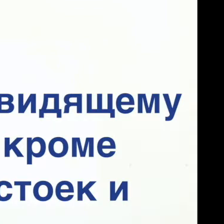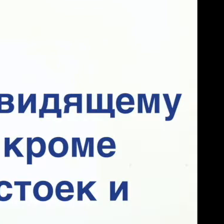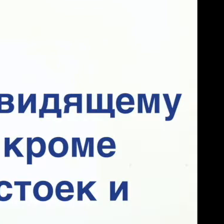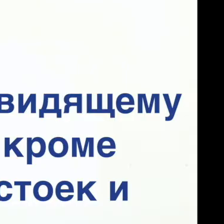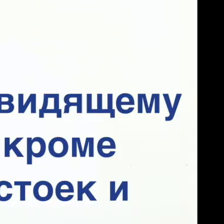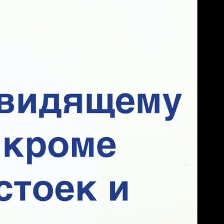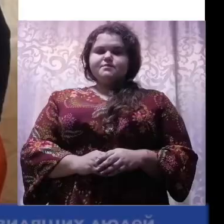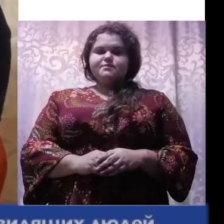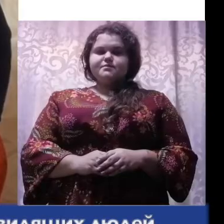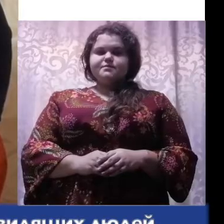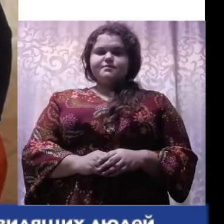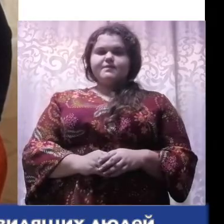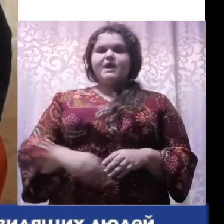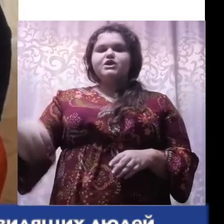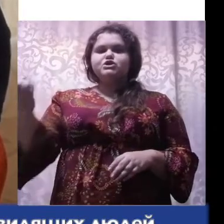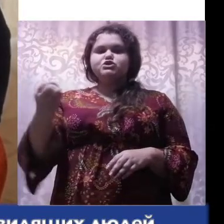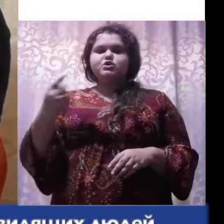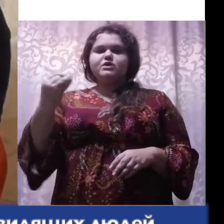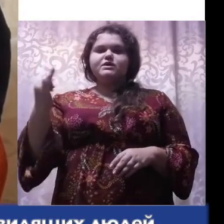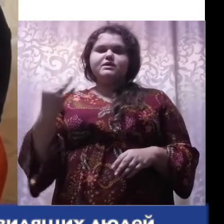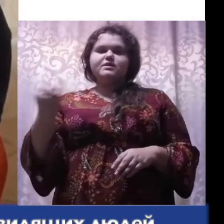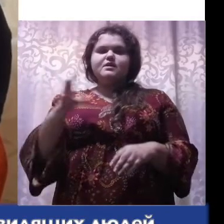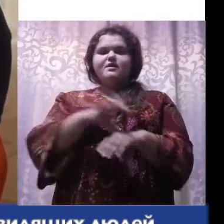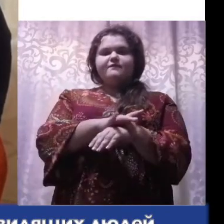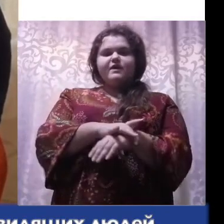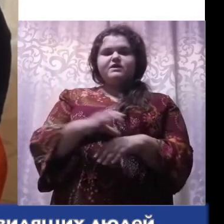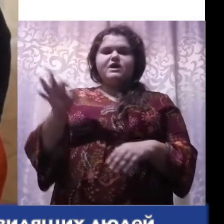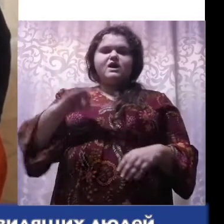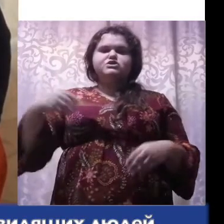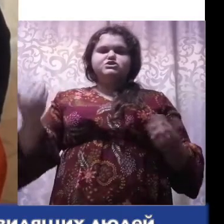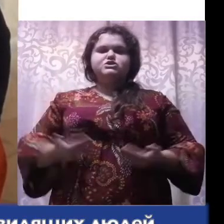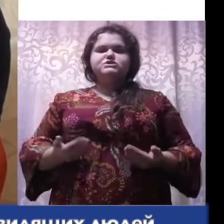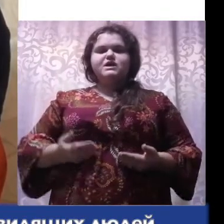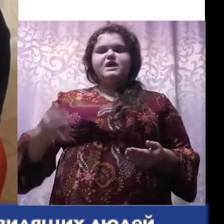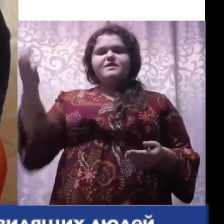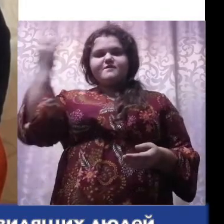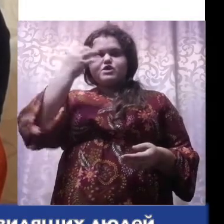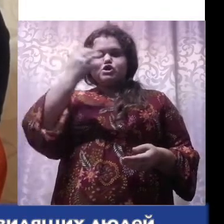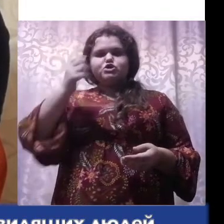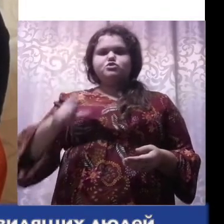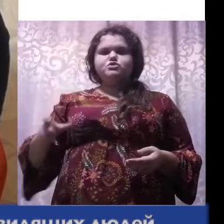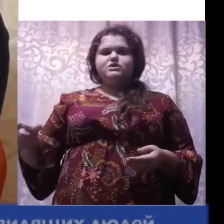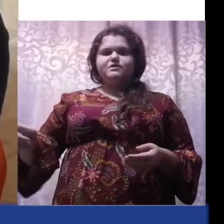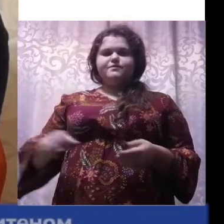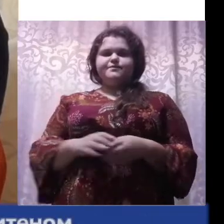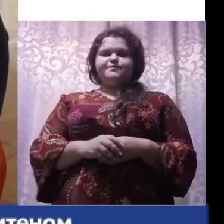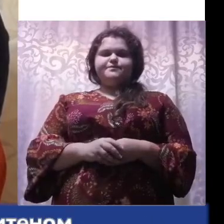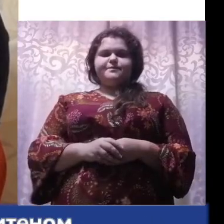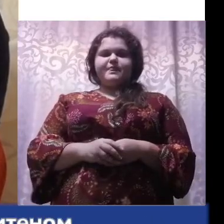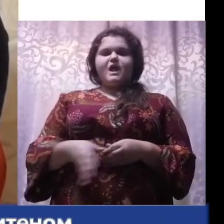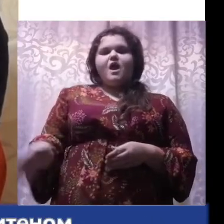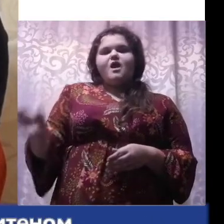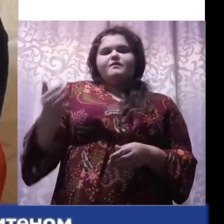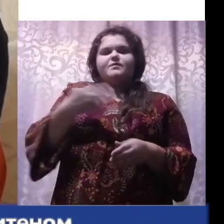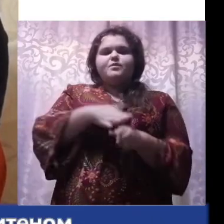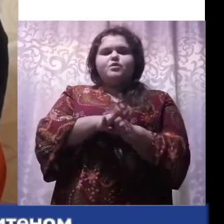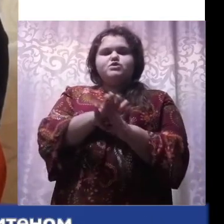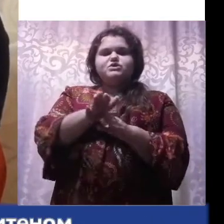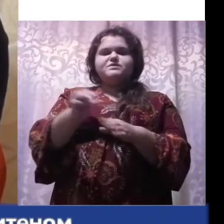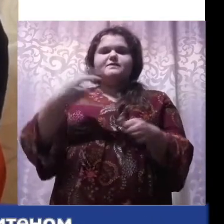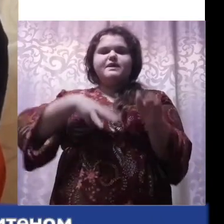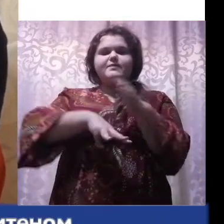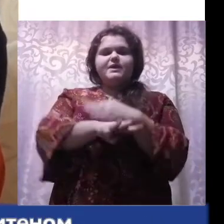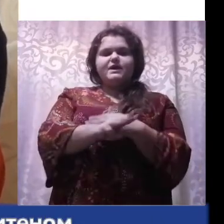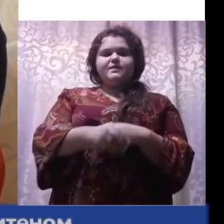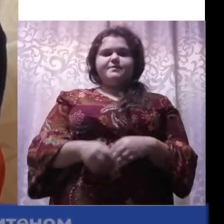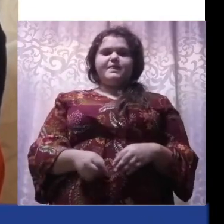бордюров? Ну и еще один интересный факт о жизни невидящих людей. Все мы пользуемся